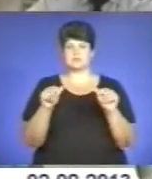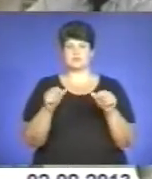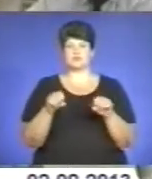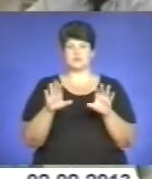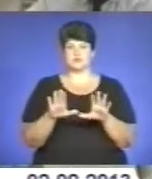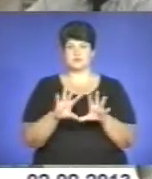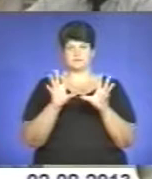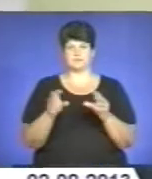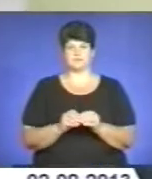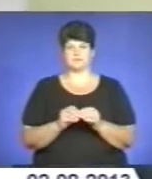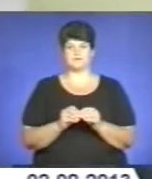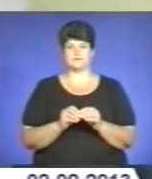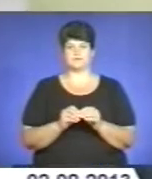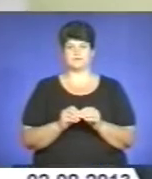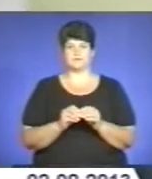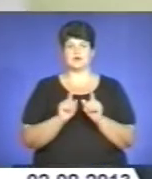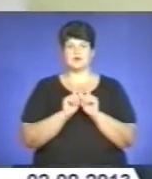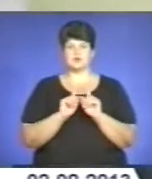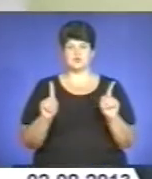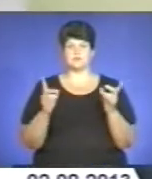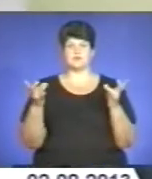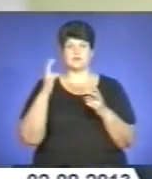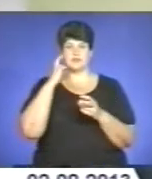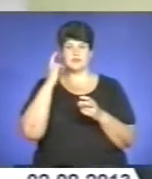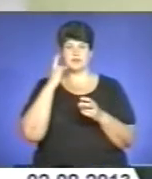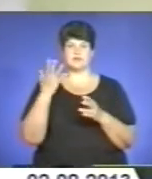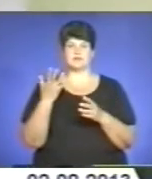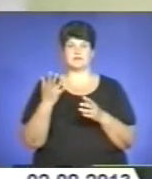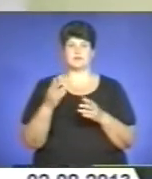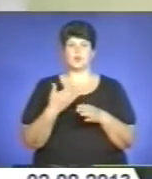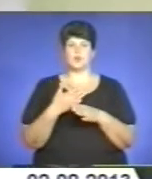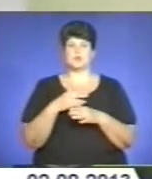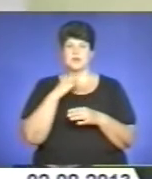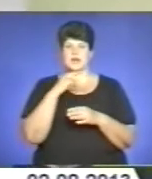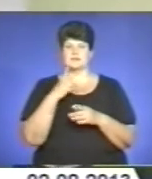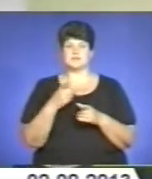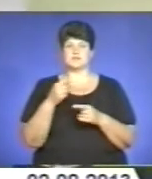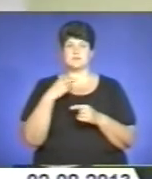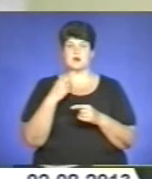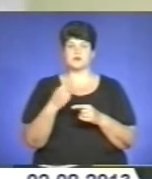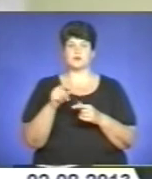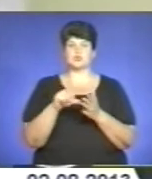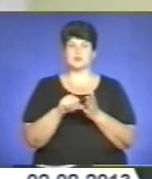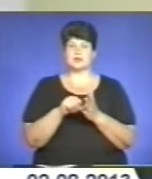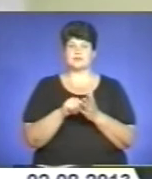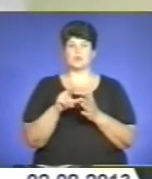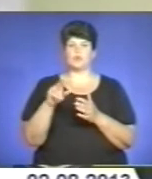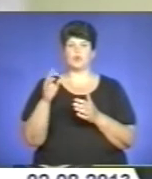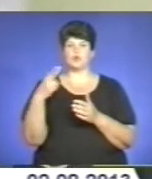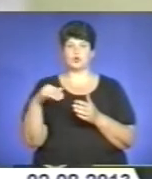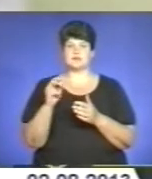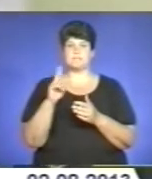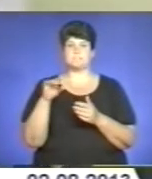Олександр Вілкул. Особое внимание в Києві должно бути введено і уделяється. А ползневому часу в Подольському, Печерському,